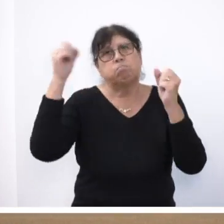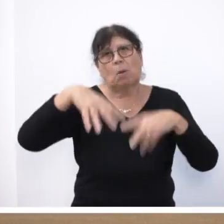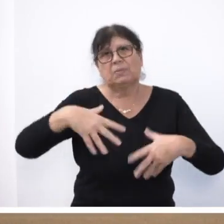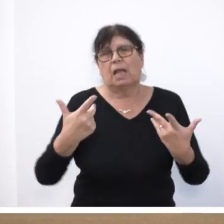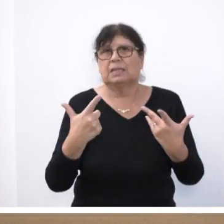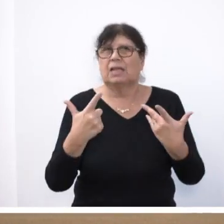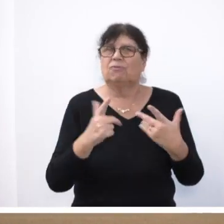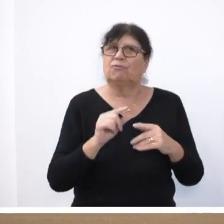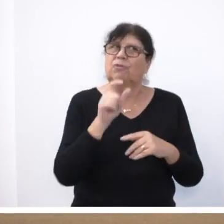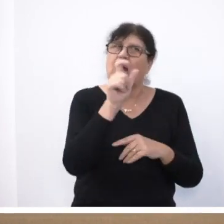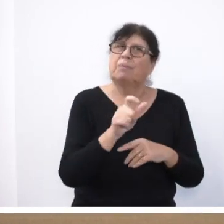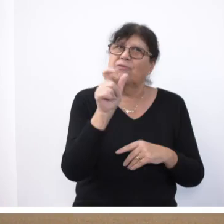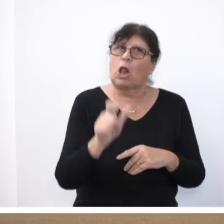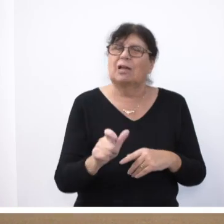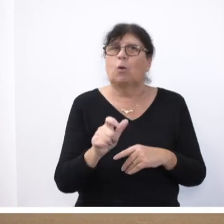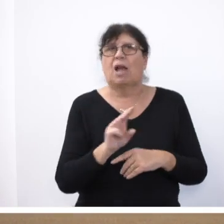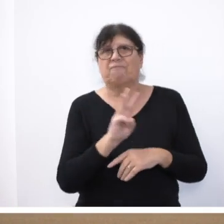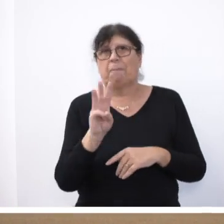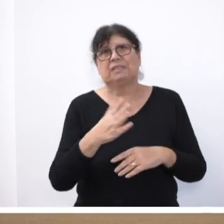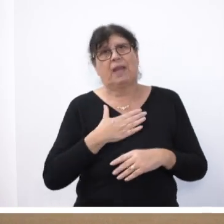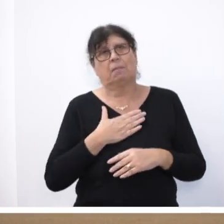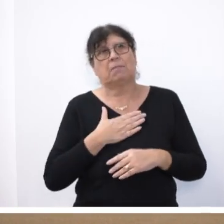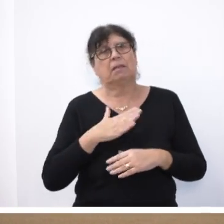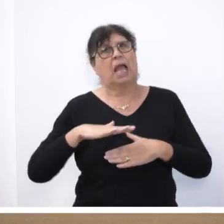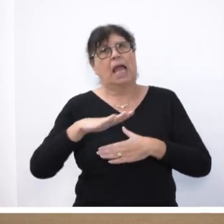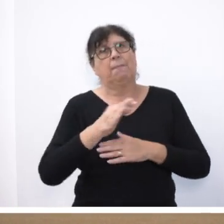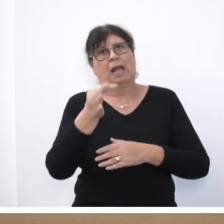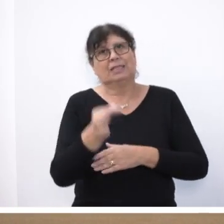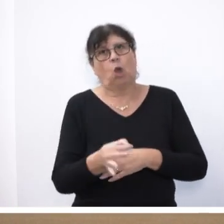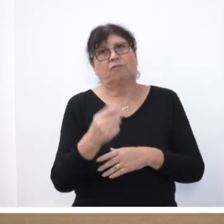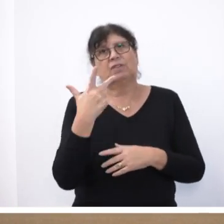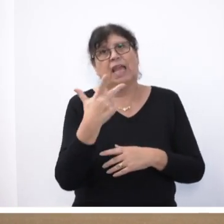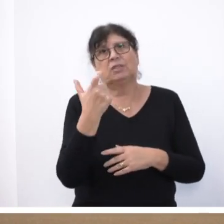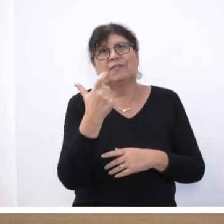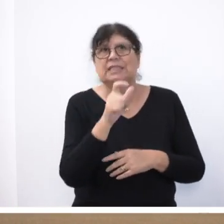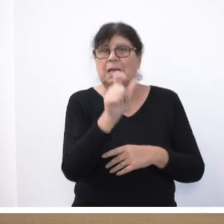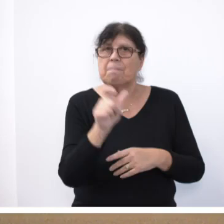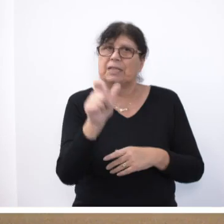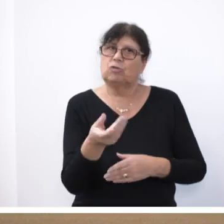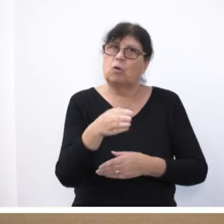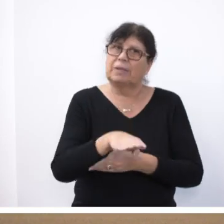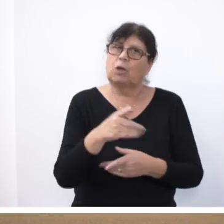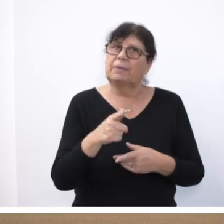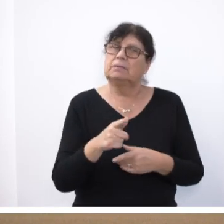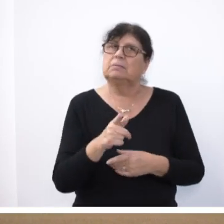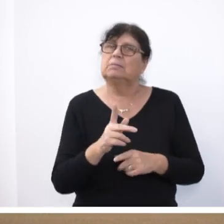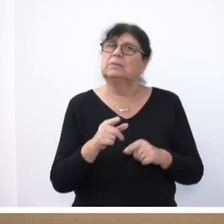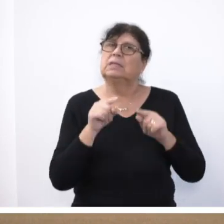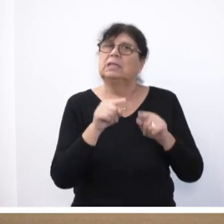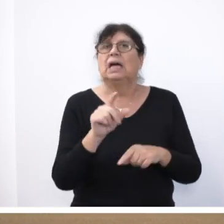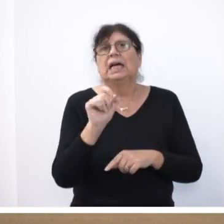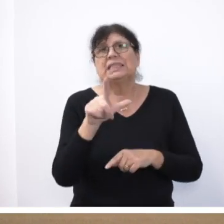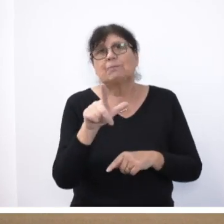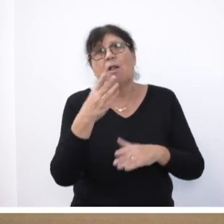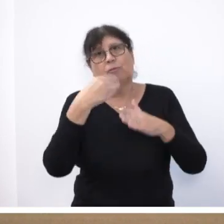Zivilbevölkerung in Wemmetsweiler, in meinem Heimatdorf, 23 Menschen umgekommen sind da, bei zwölf